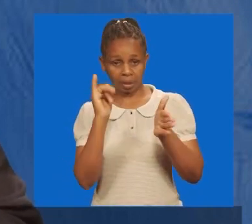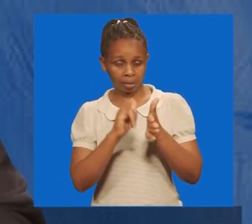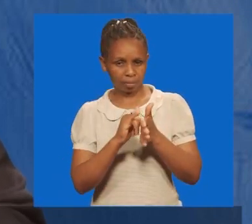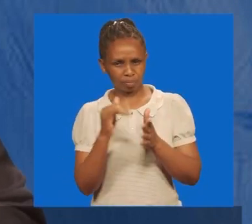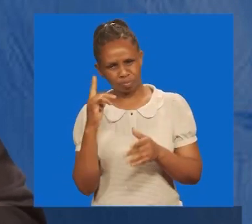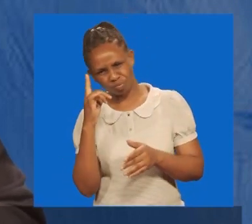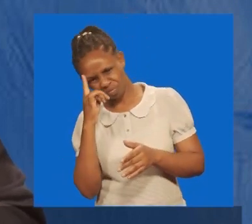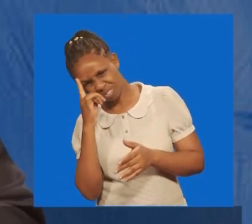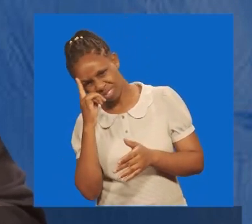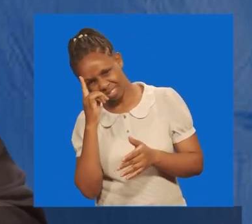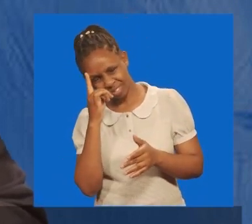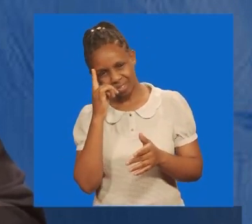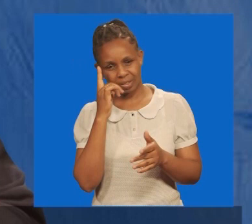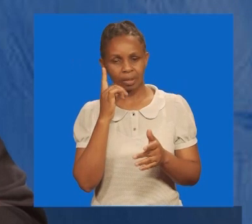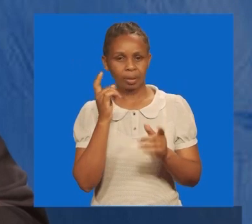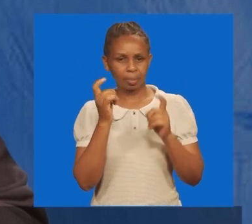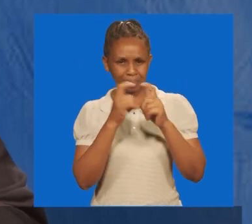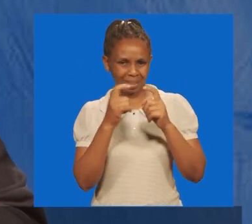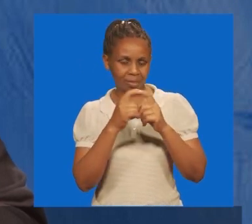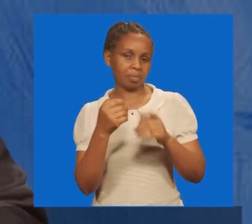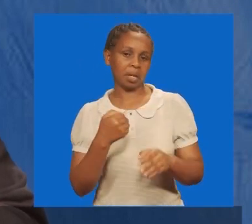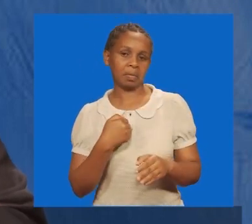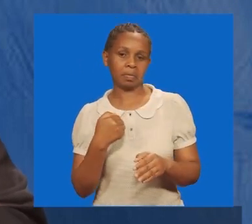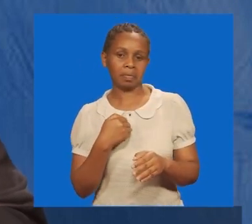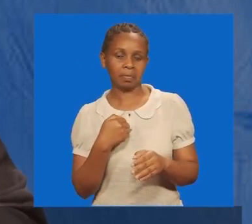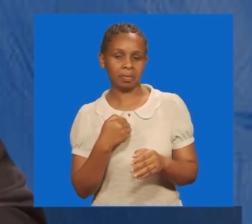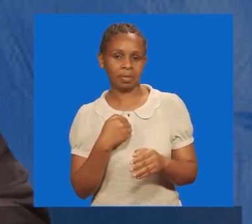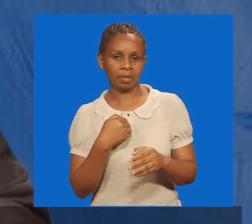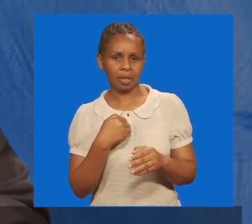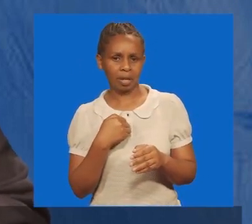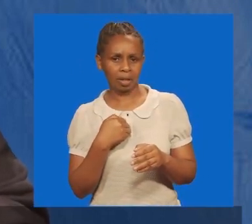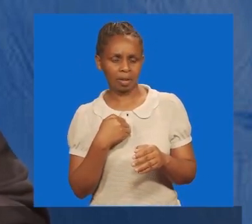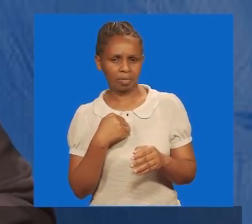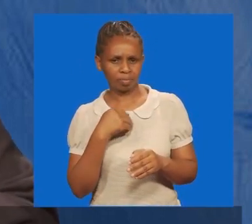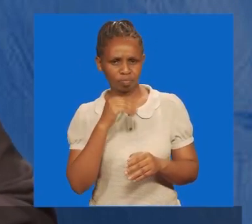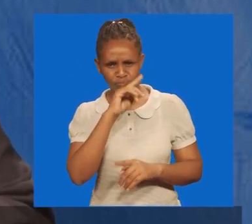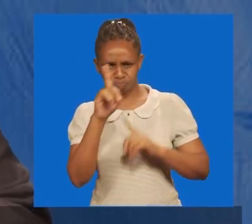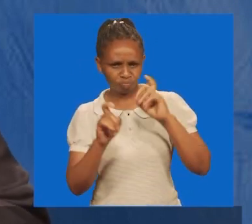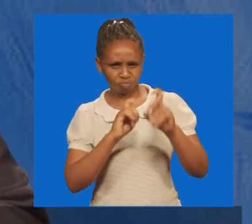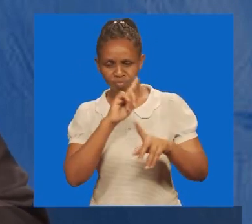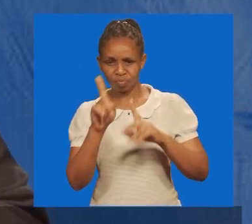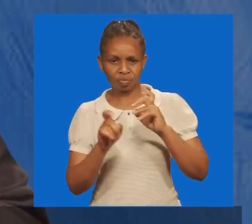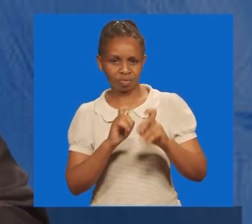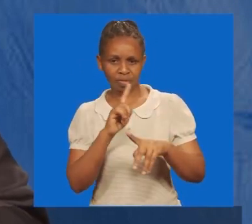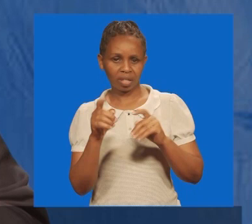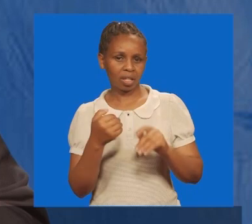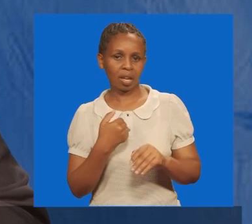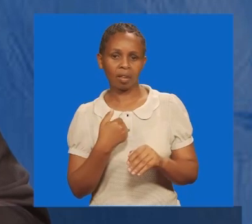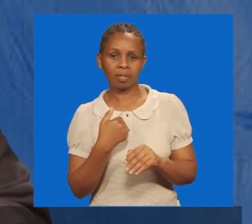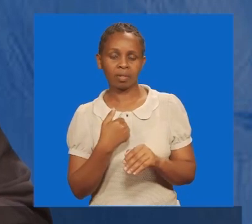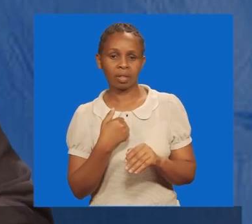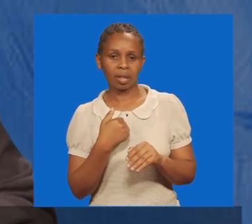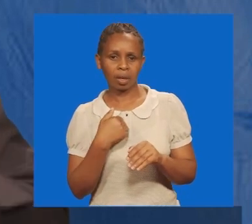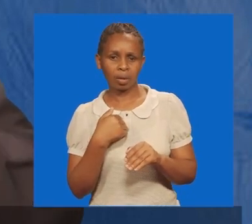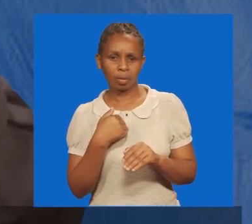sema ya kwamba, nililala kama nimeumwa. Nilikuwa ninajiuliza, yani,